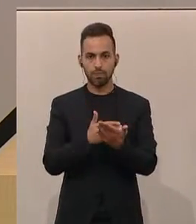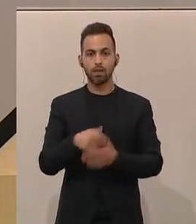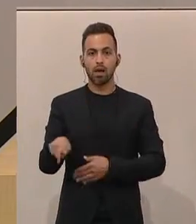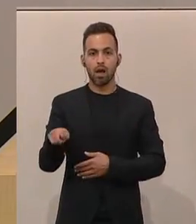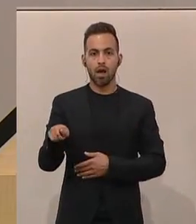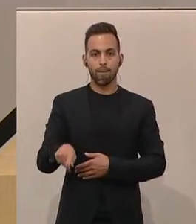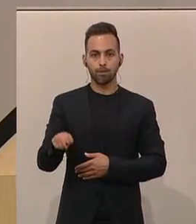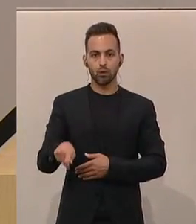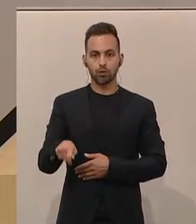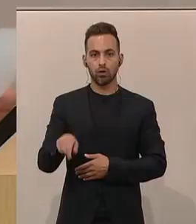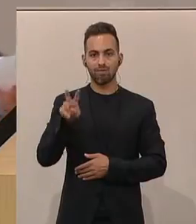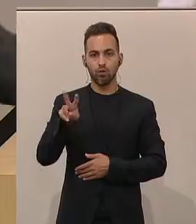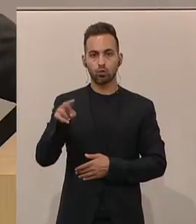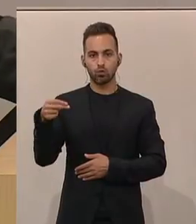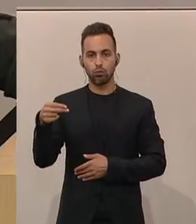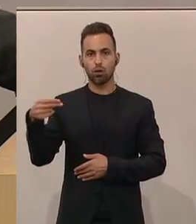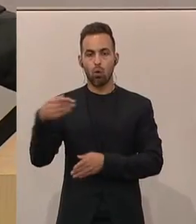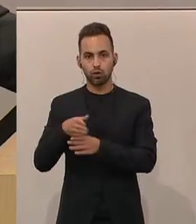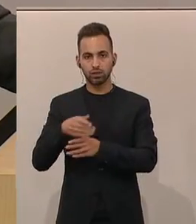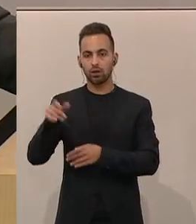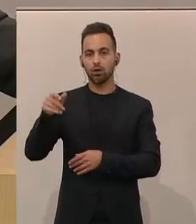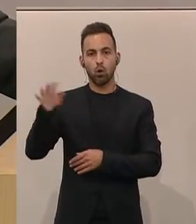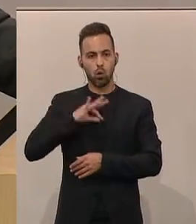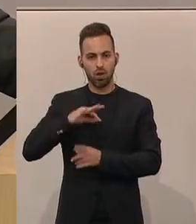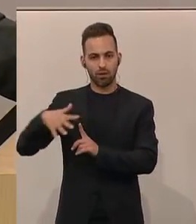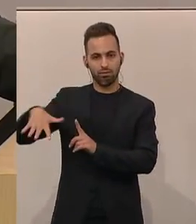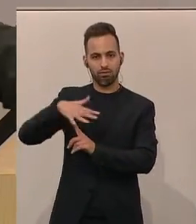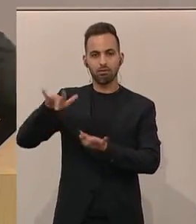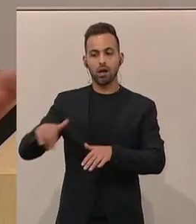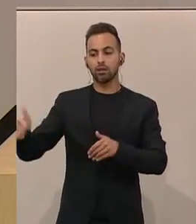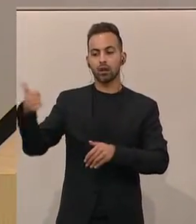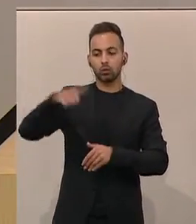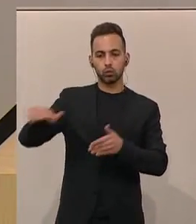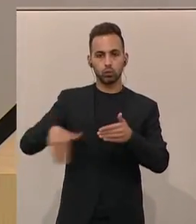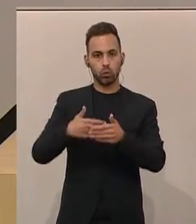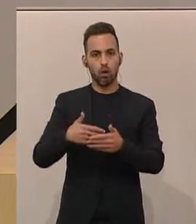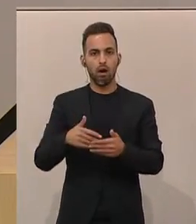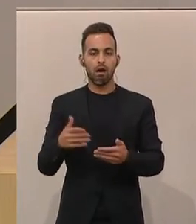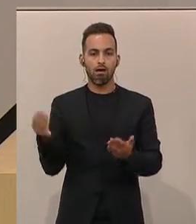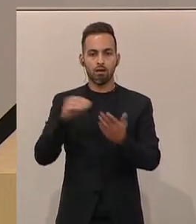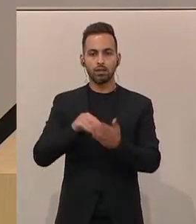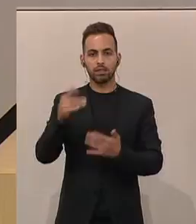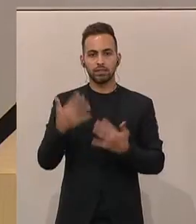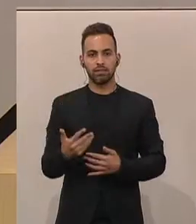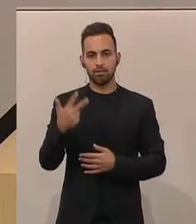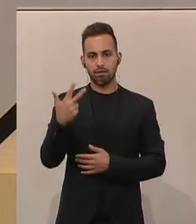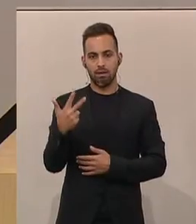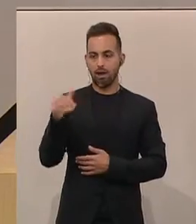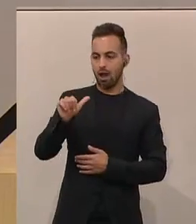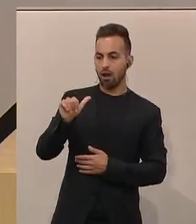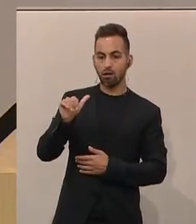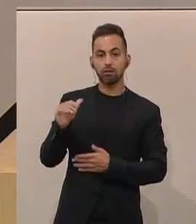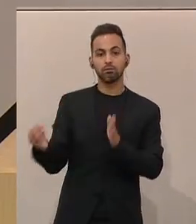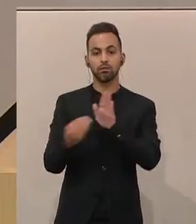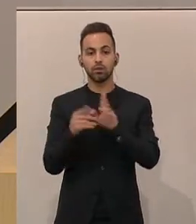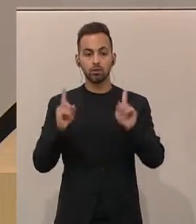Abgeordneten Fogtenhofer, Holzinger, Kolleginnen und Kollegen, haben einen Zusatzantrag betreffend Einfügung in Ziffer 3a eingebracht. Wer